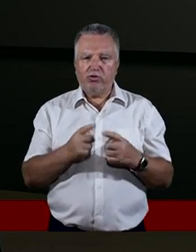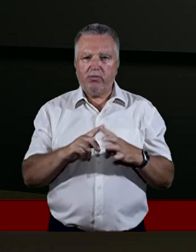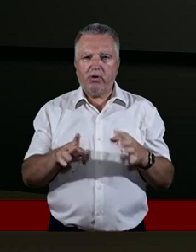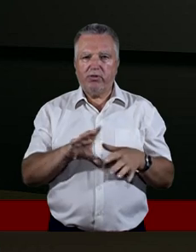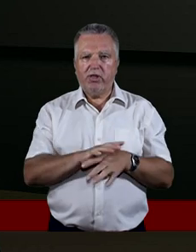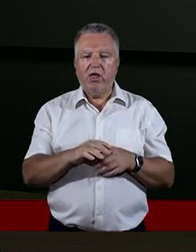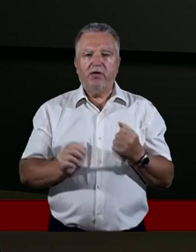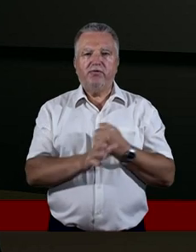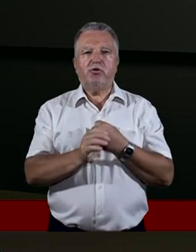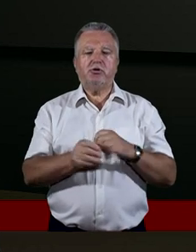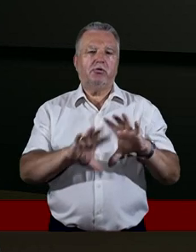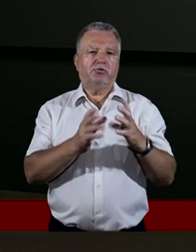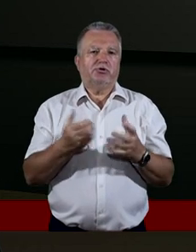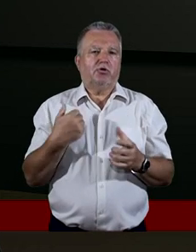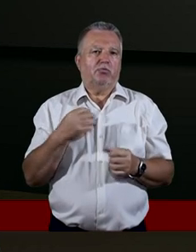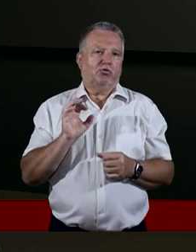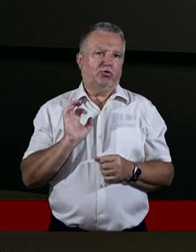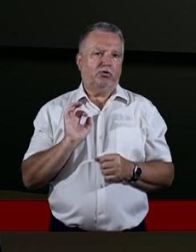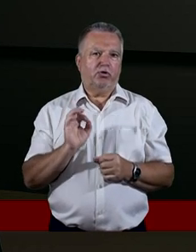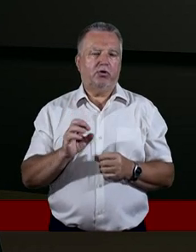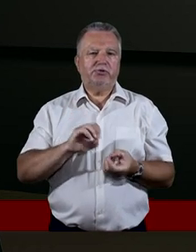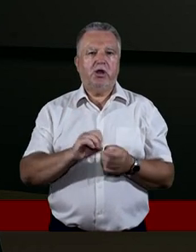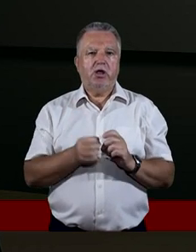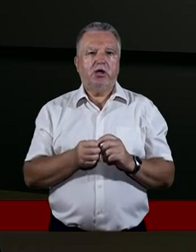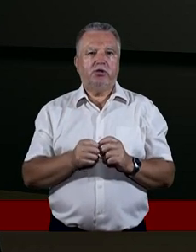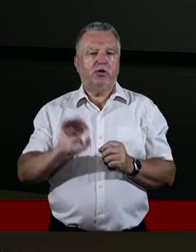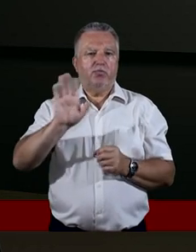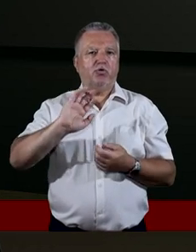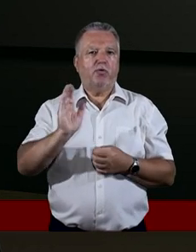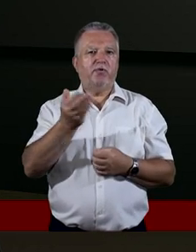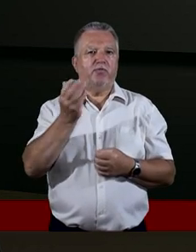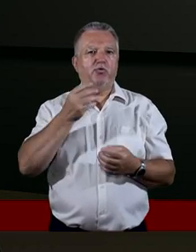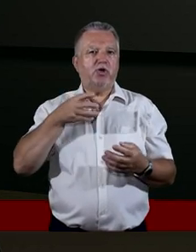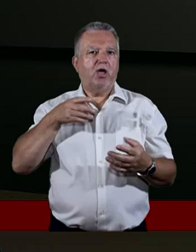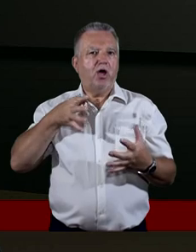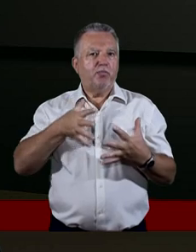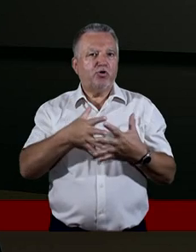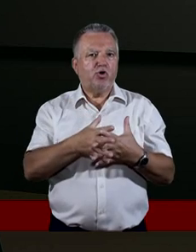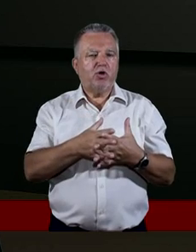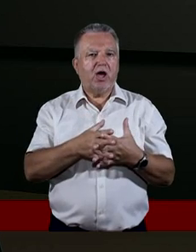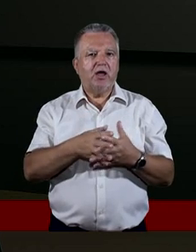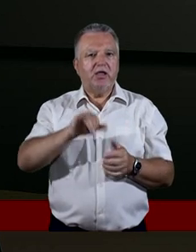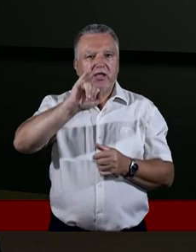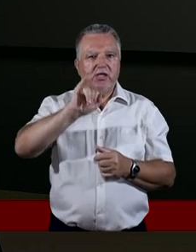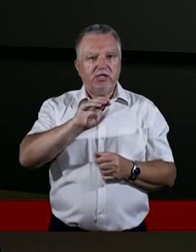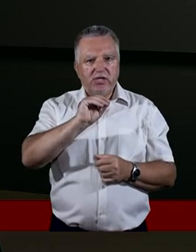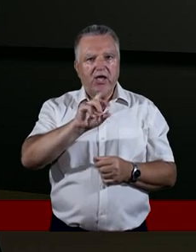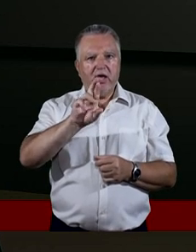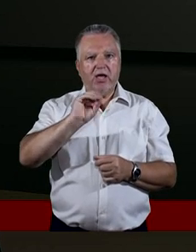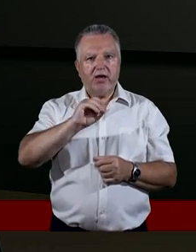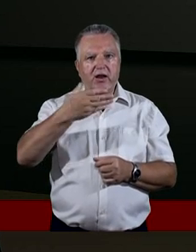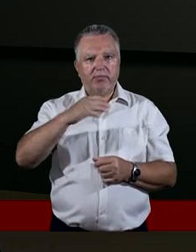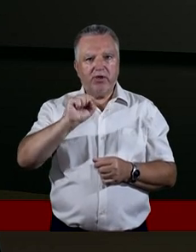wszystko układało się dobrze do pewnego okresu czasu. Kiedy Pan Bóg powołuje proroka Jeremiasza, on głosi